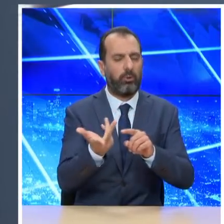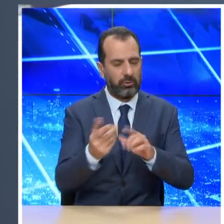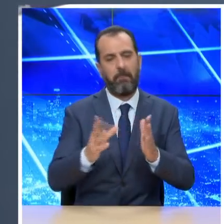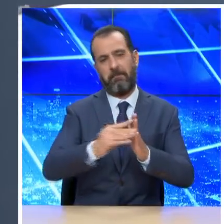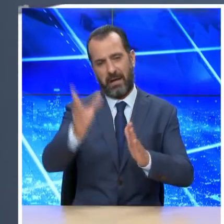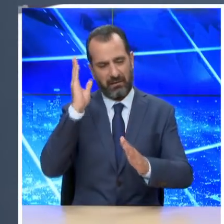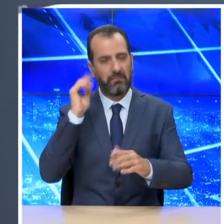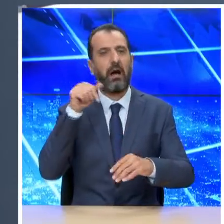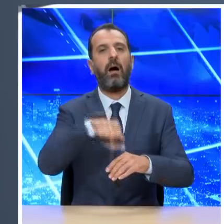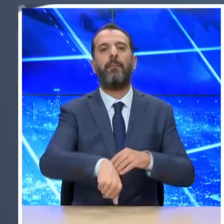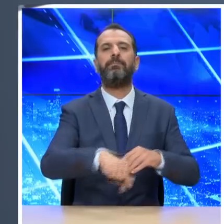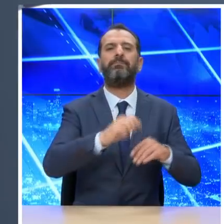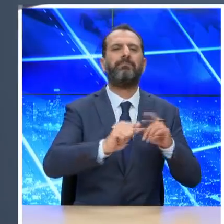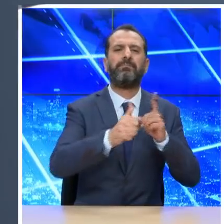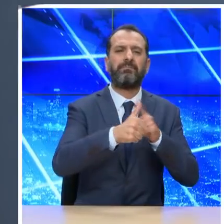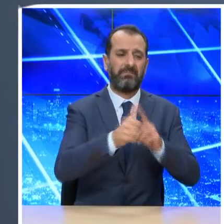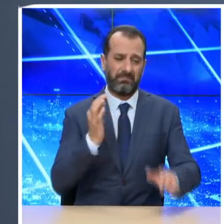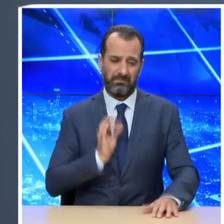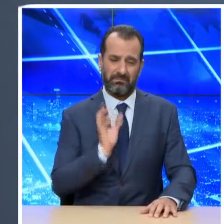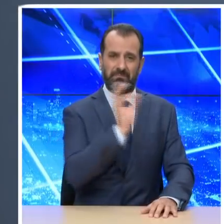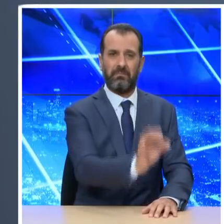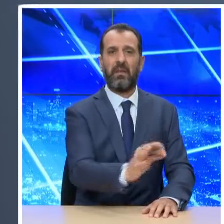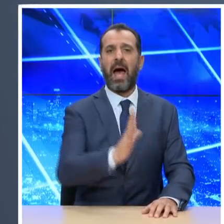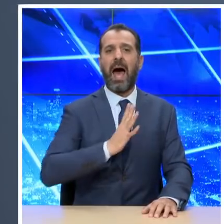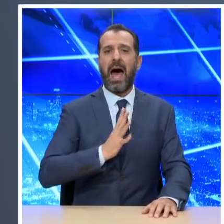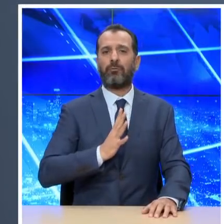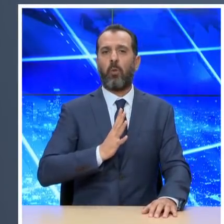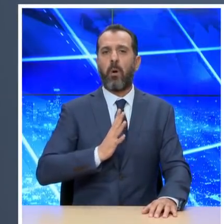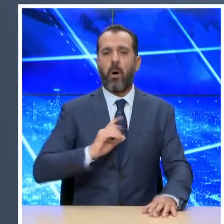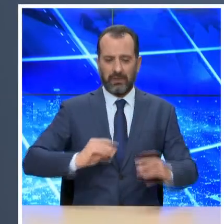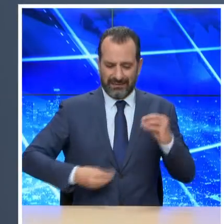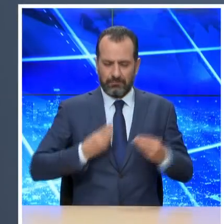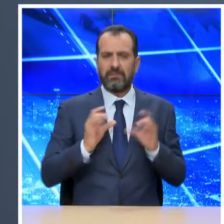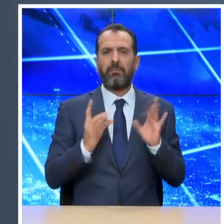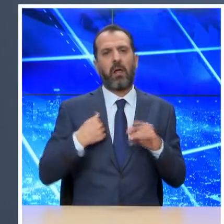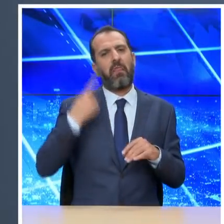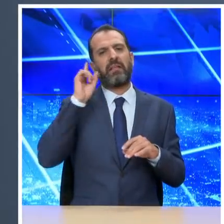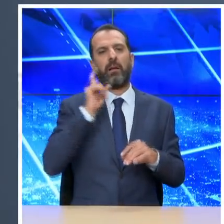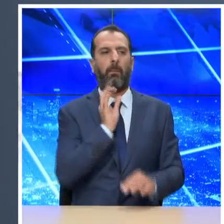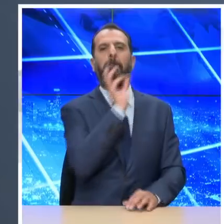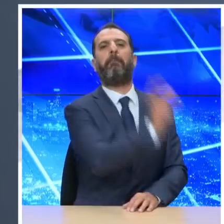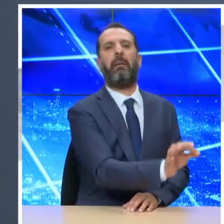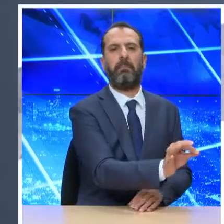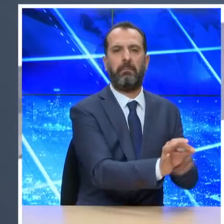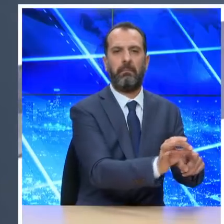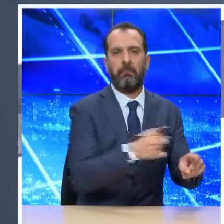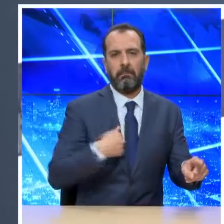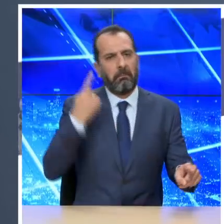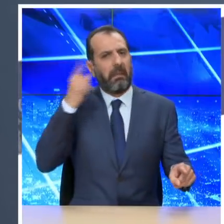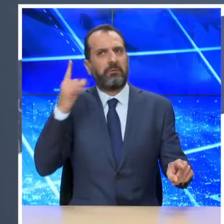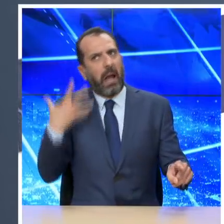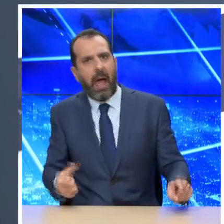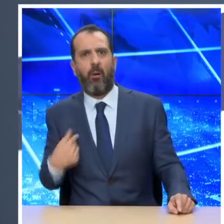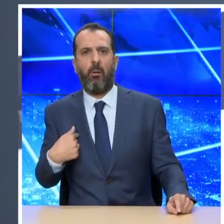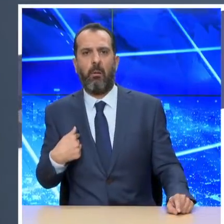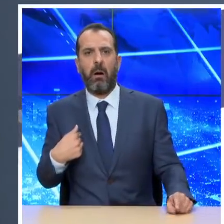δύσκολο. Το πρώτο είναι μετάδοση από άτομα που δεν έχουν εκδηλώσει σημαντικά συμπτώματα, δηλαδή από άτομα που δεν μπορούν να